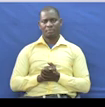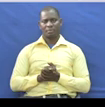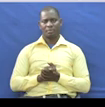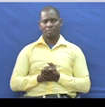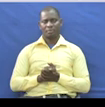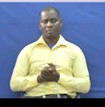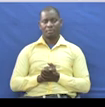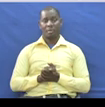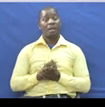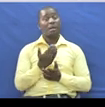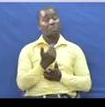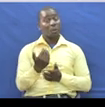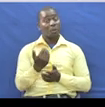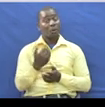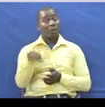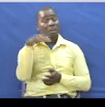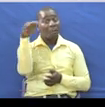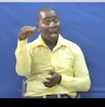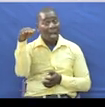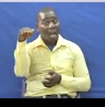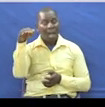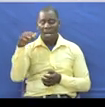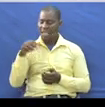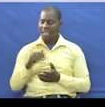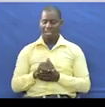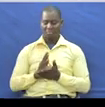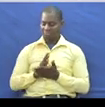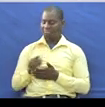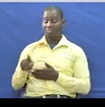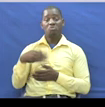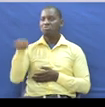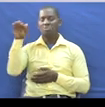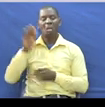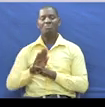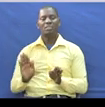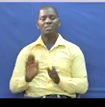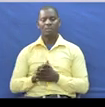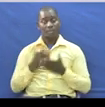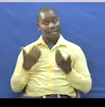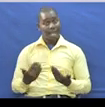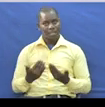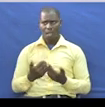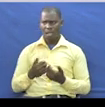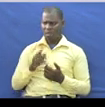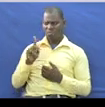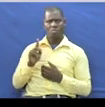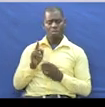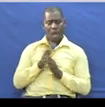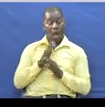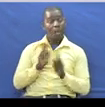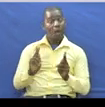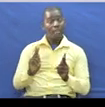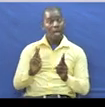Mtoto Wanyoka Ni Nyoka Kwa Hali Ya Kawahida Huu Ni Usemi Katika